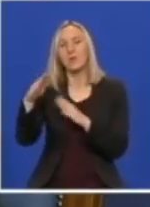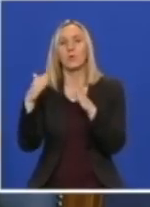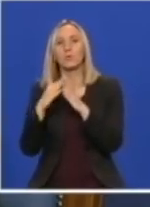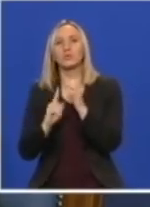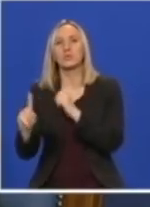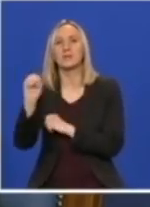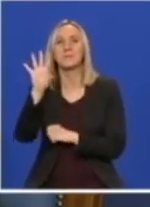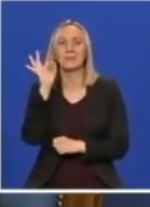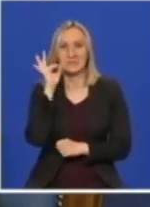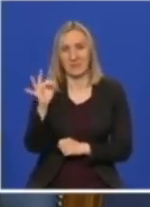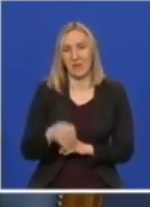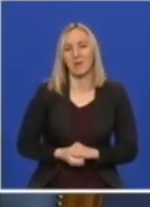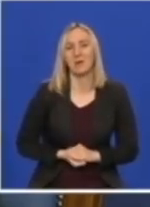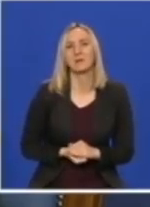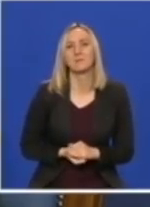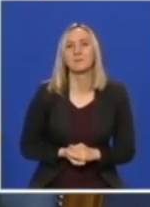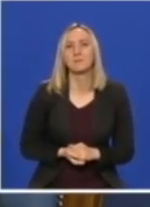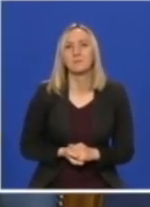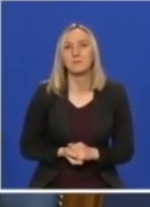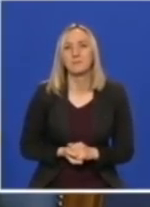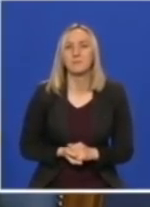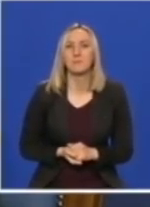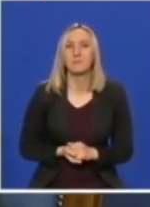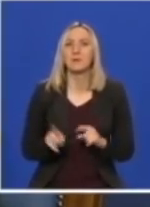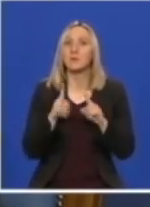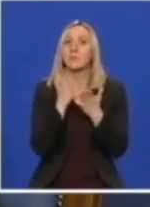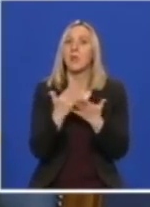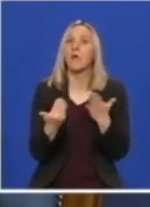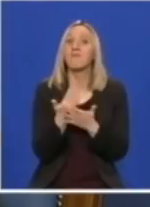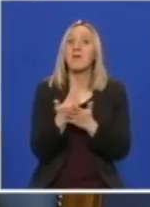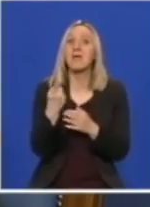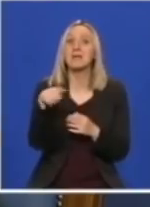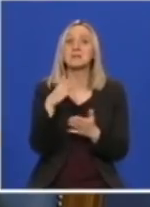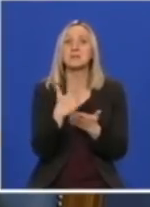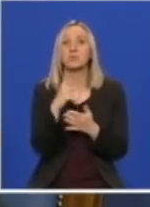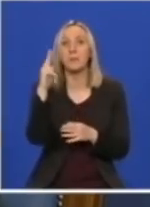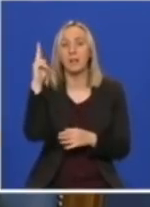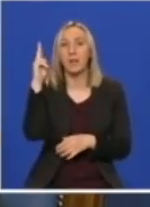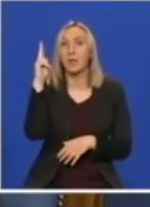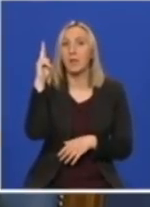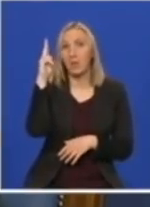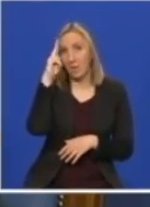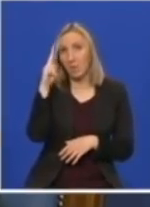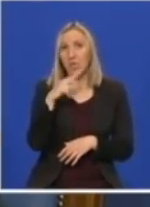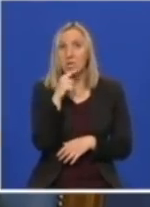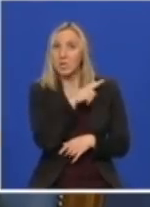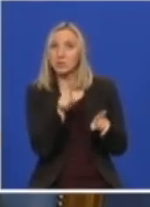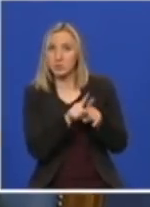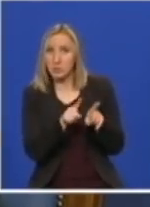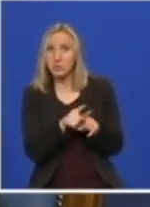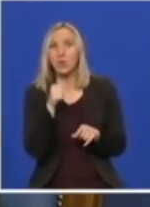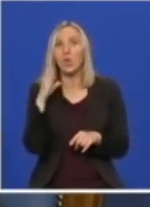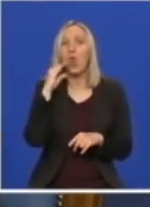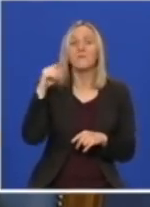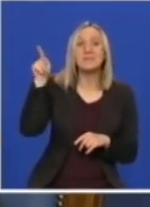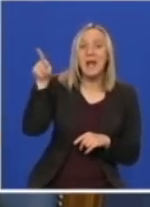15 dana. Također bilo je vesti da su otpušteni i iz kliničkog centra u Nišu i u Novom